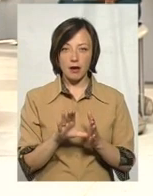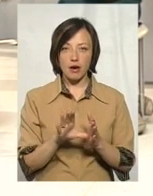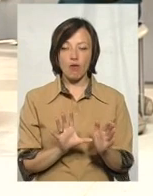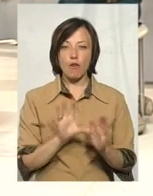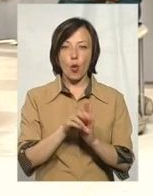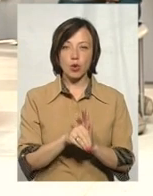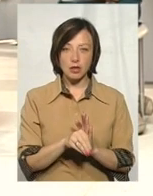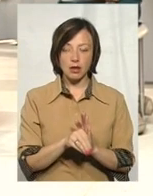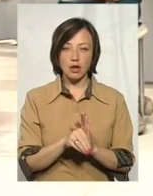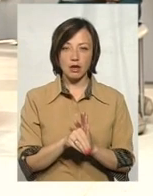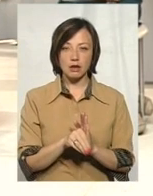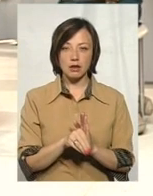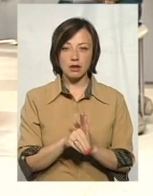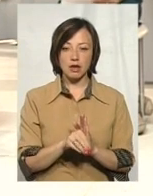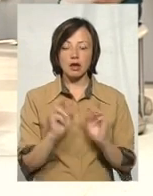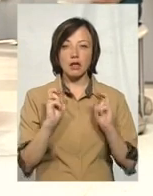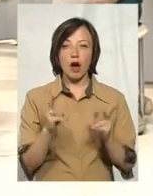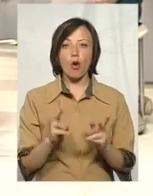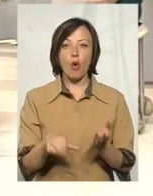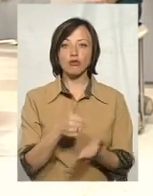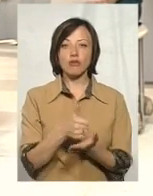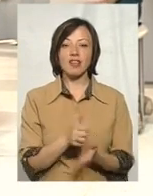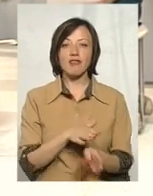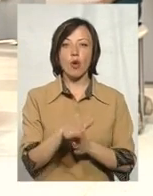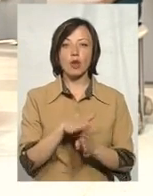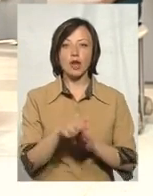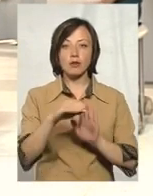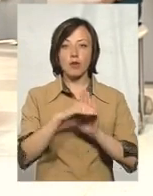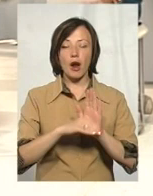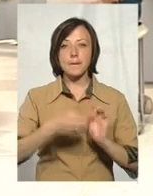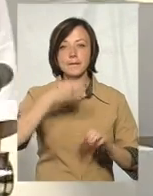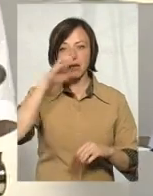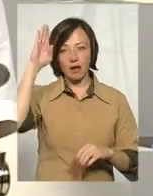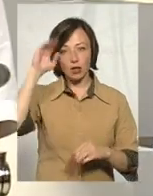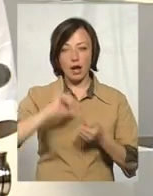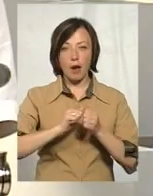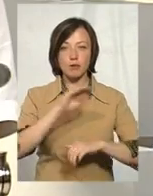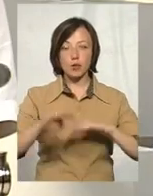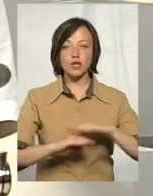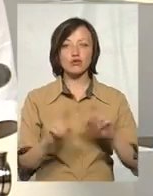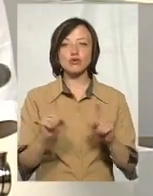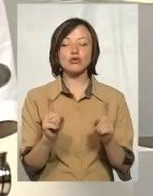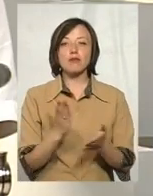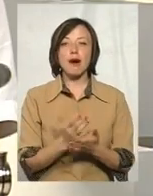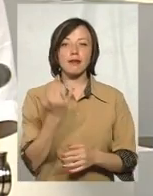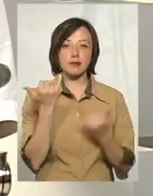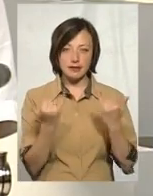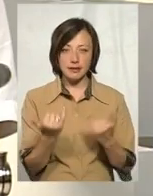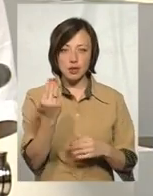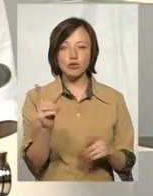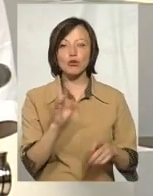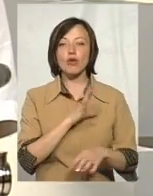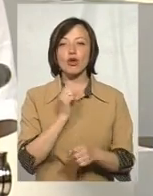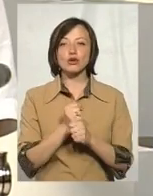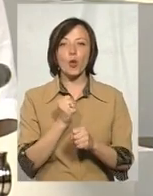входило, скажімо, як основний виконавець програми «Питна вода Кам'янця-Подільського». Що маєте нині, що було